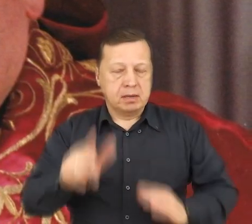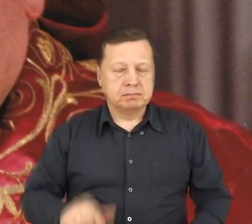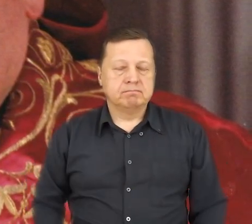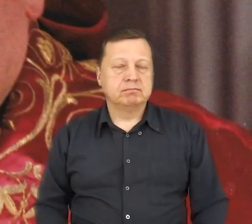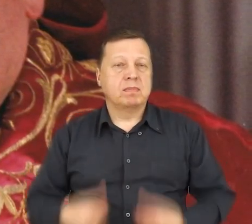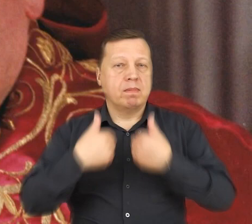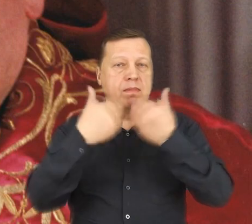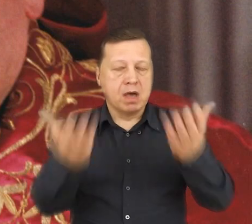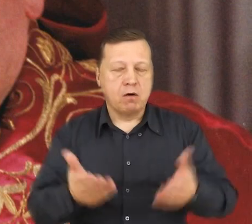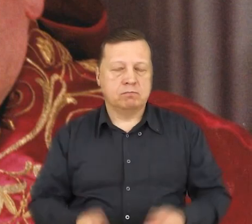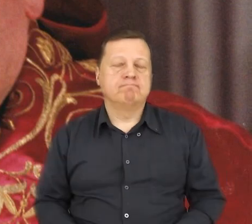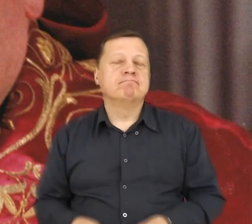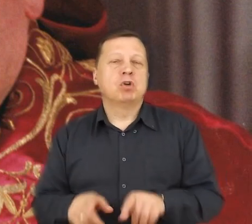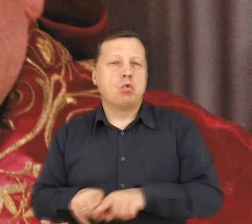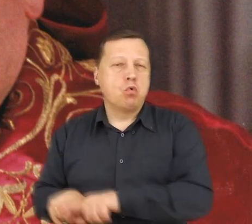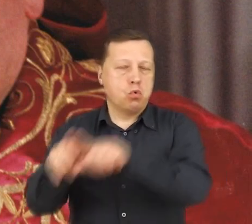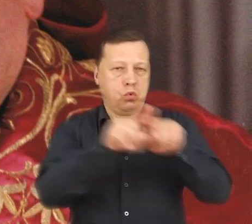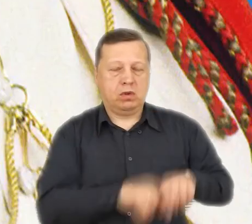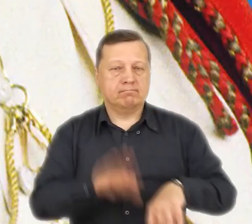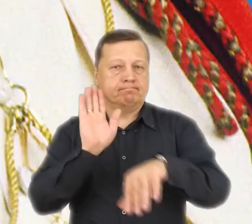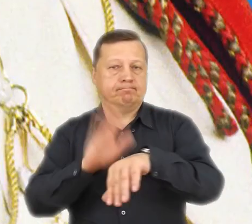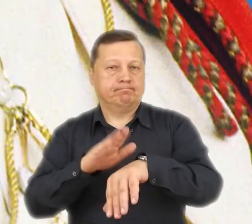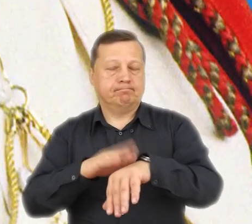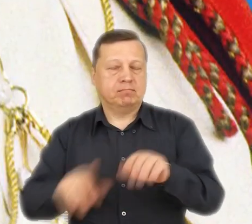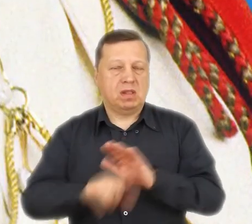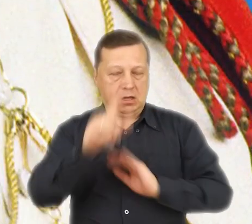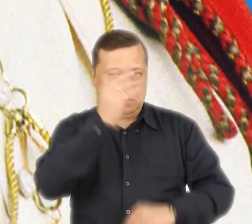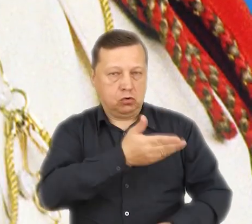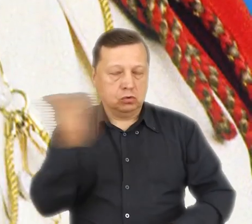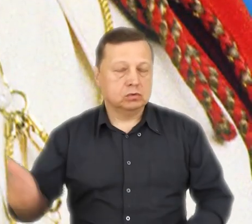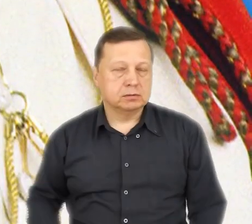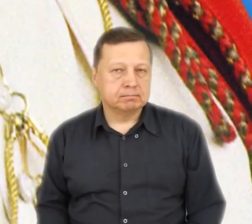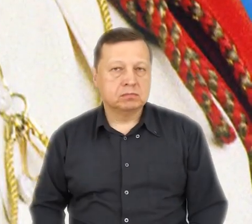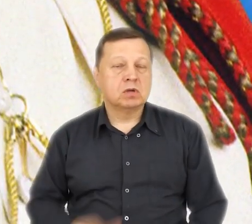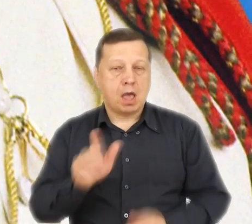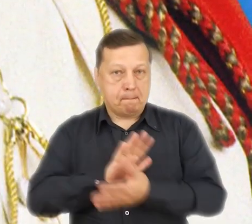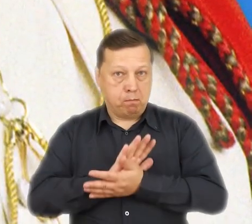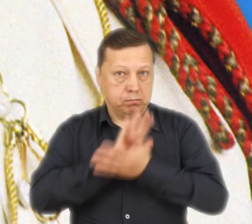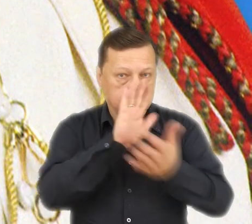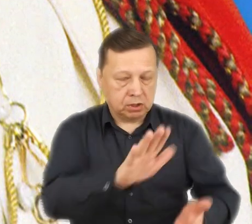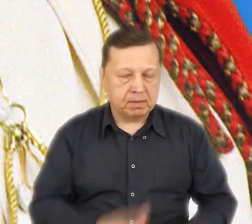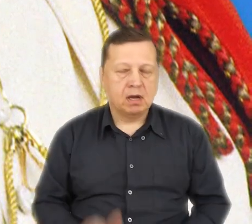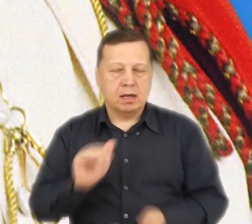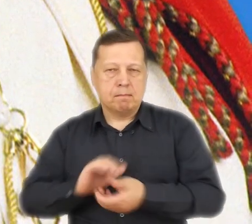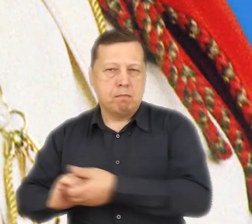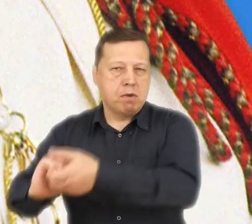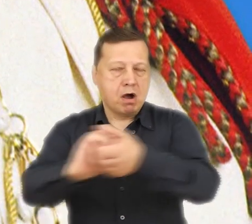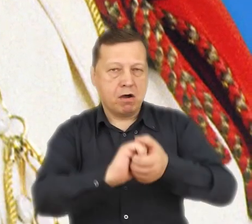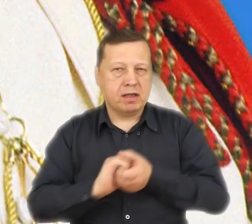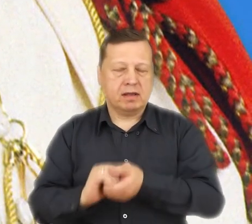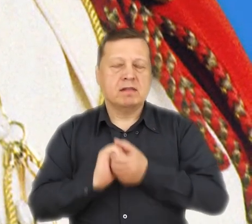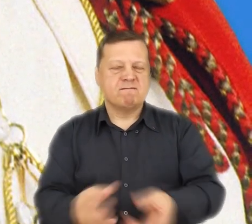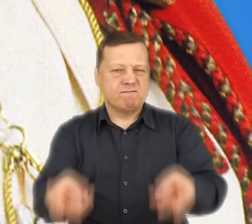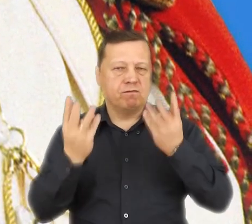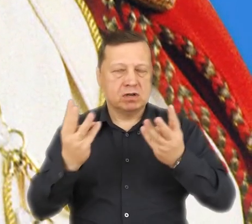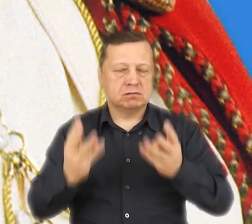II pozostawił uniwersalne przesłanie dla potomnych o wielkości i znaczeniu przebaczenia i